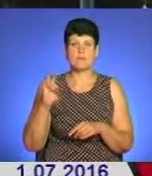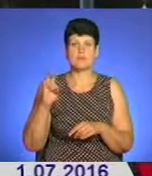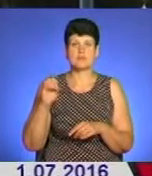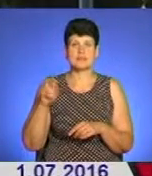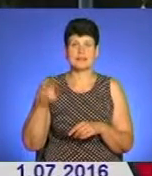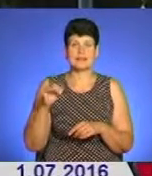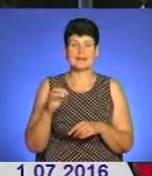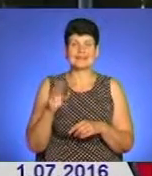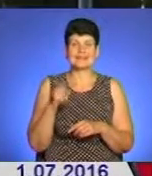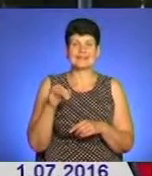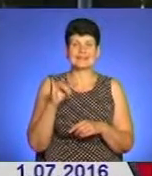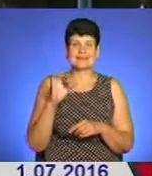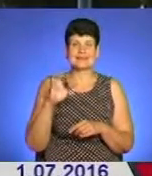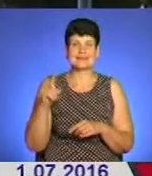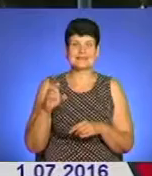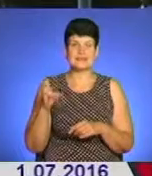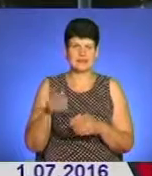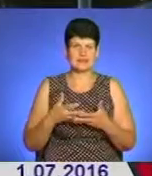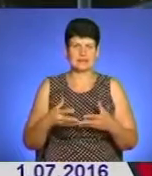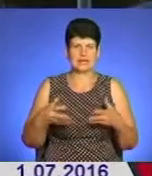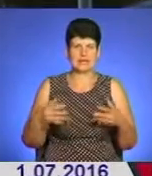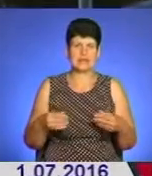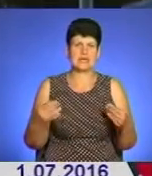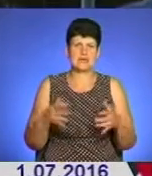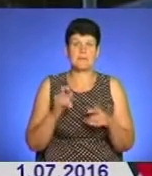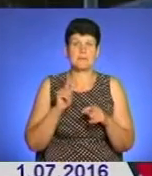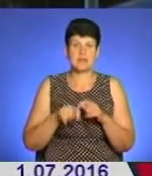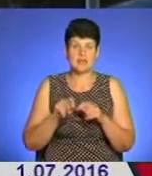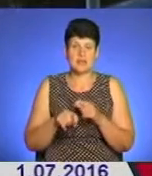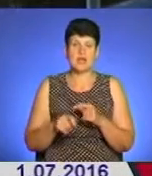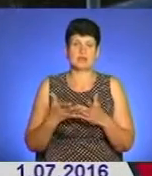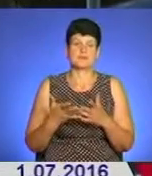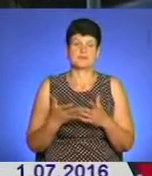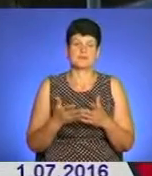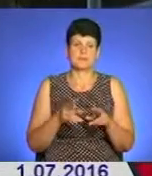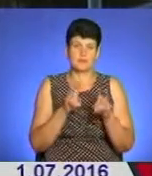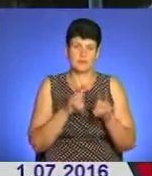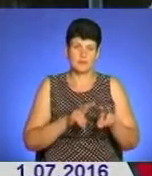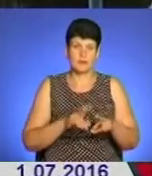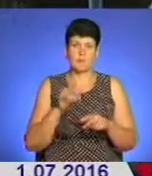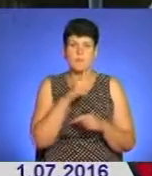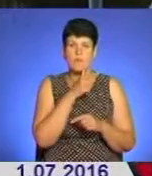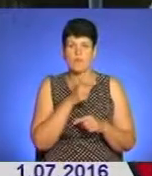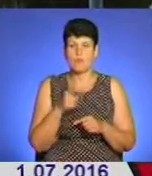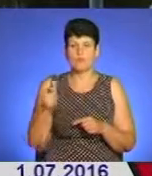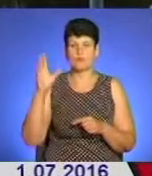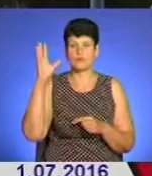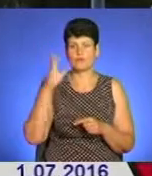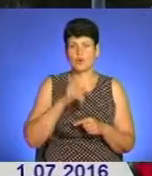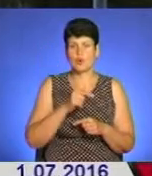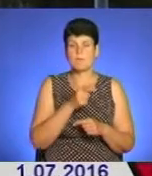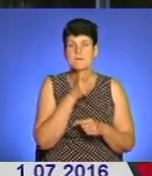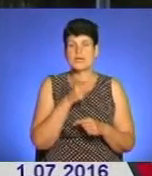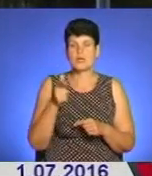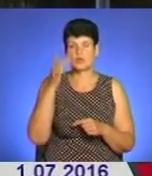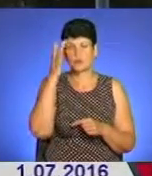дизентерія, холера і інші. Це ми моніторимо, відслідковуємо протягом всього періоду літнього,